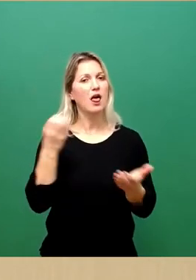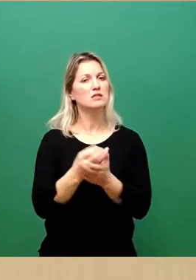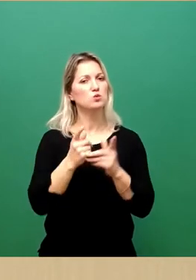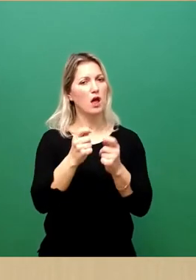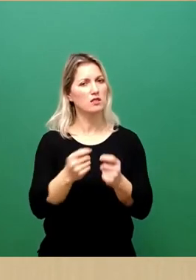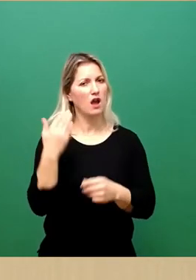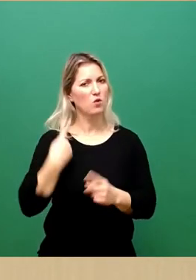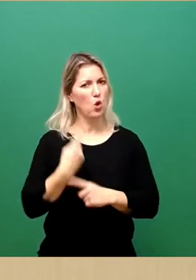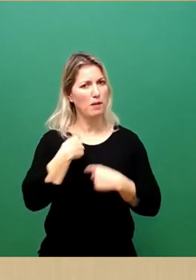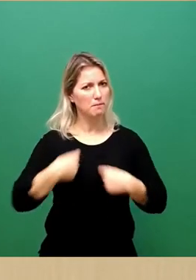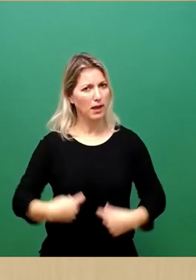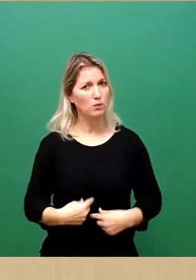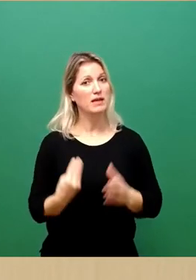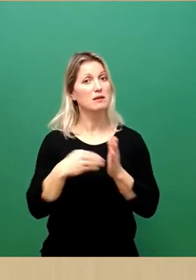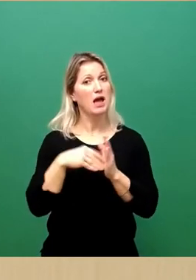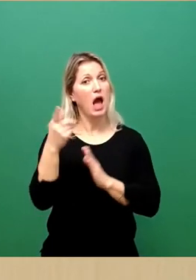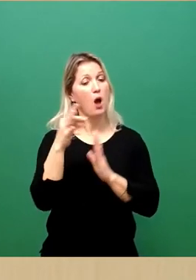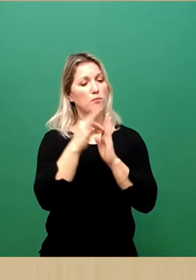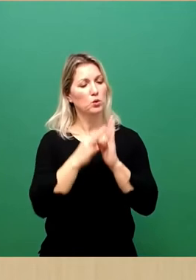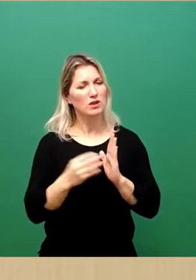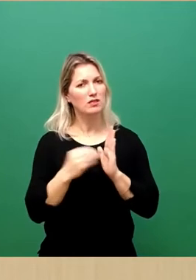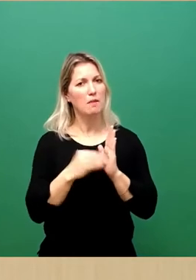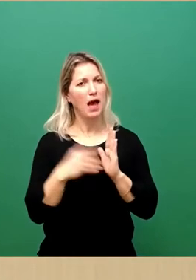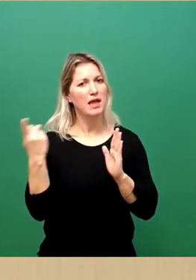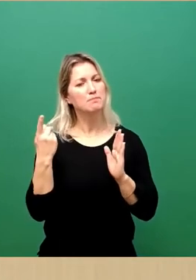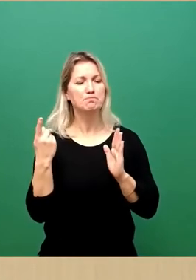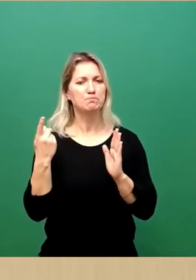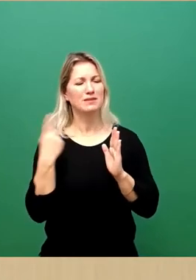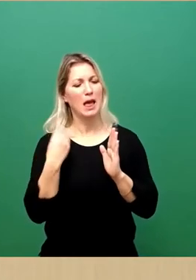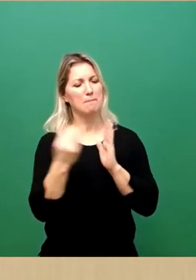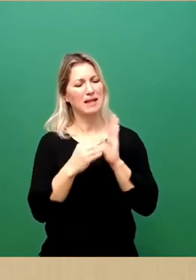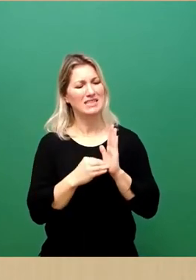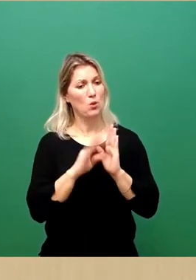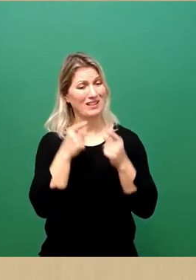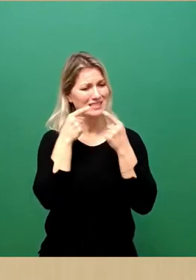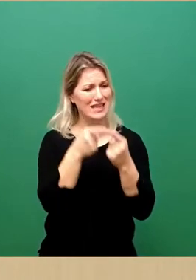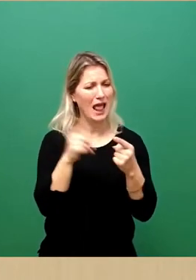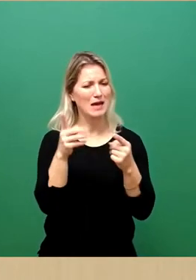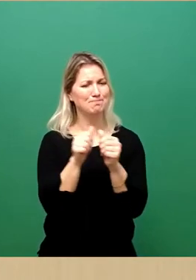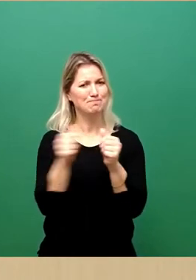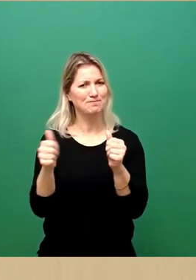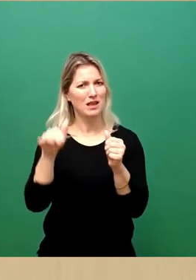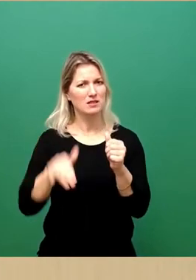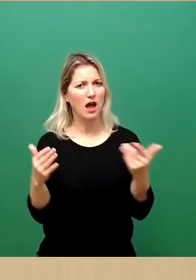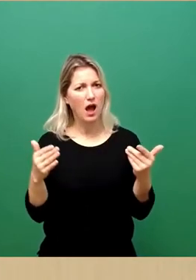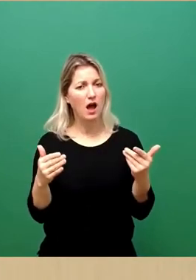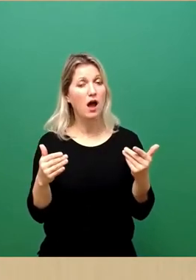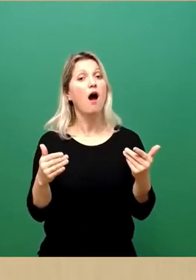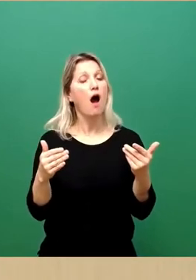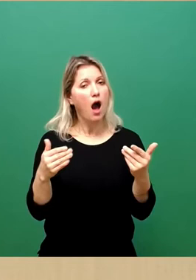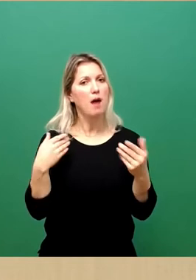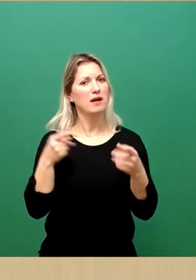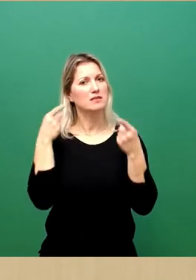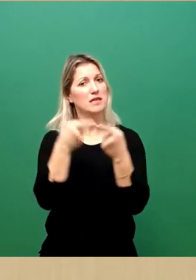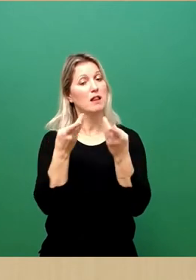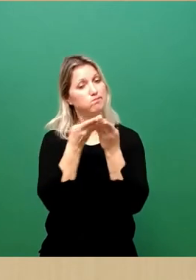offen sagen, die von der Zielstellung der Petition ursprünglich weit entfernt sind. Für die Möglichkeit einer breiten Mehrheit heute hier stimmen